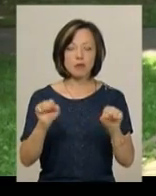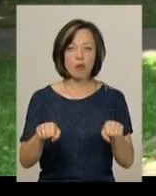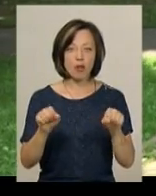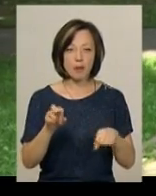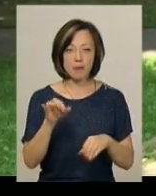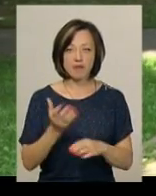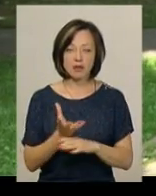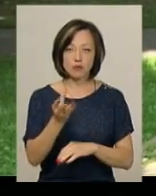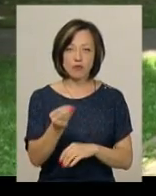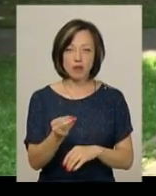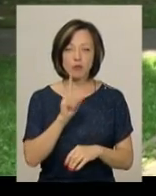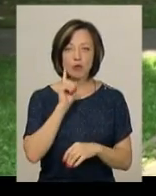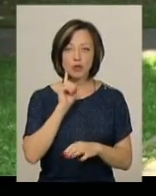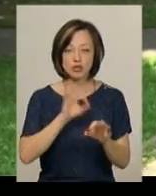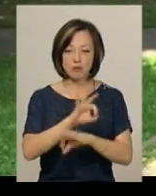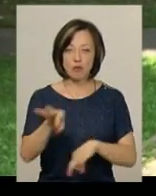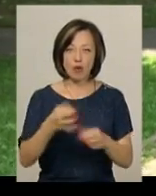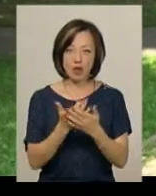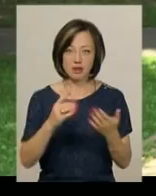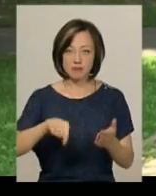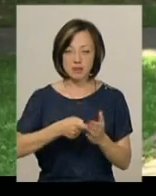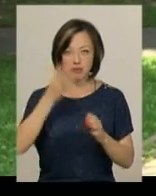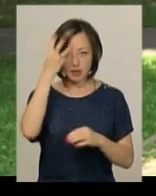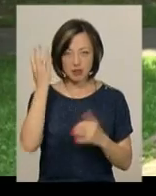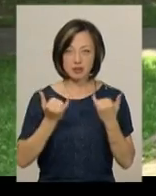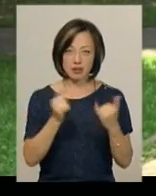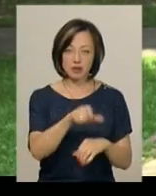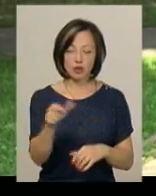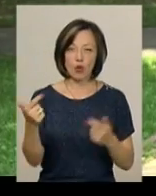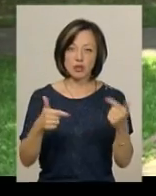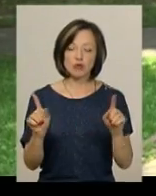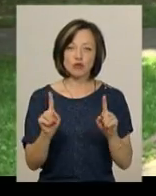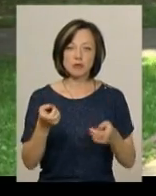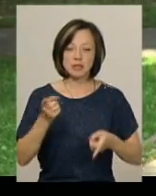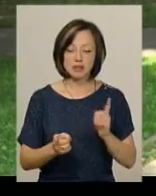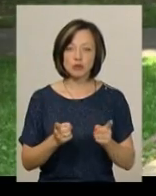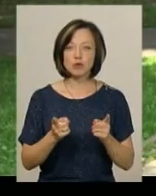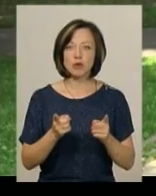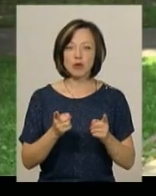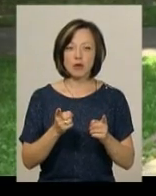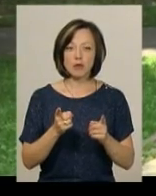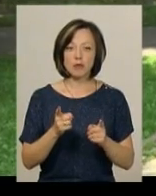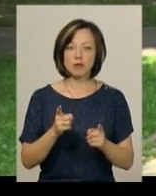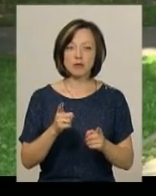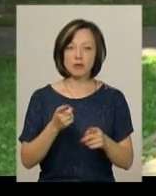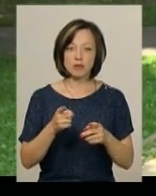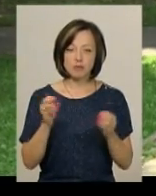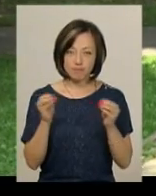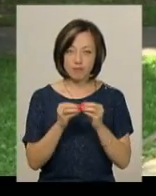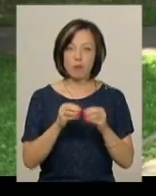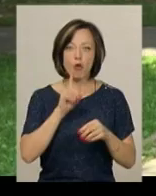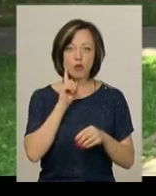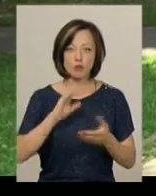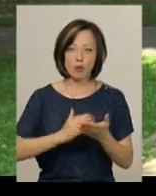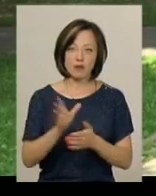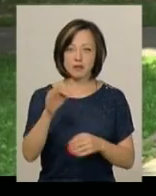фінансувати молодіжний проєкт в місті Хмельницькому для хмельничан, для гостей, для того, щоб дійсно будувати ту сталу і потужну молодіжну політику, про